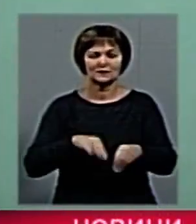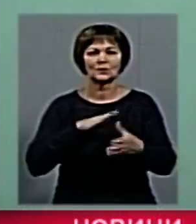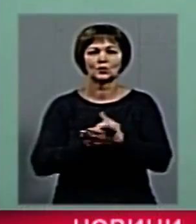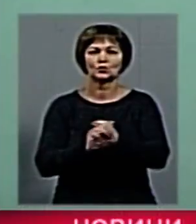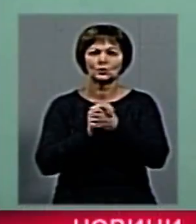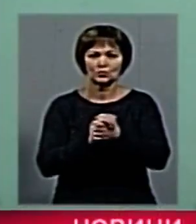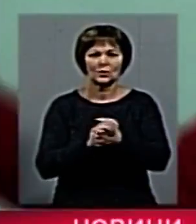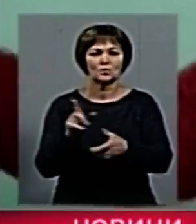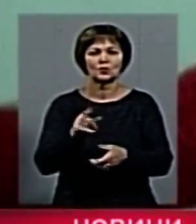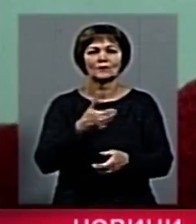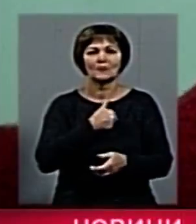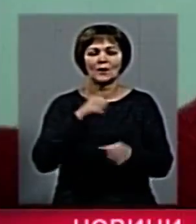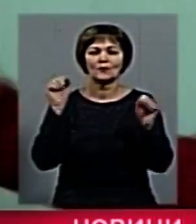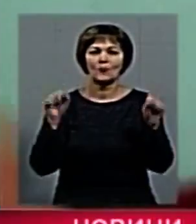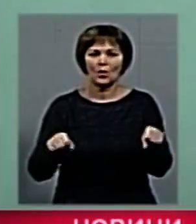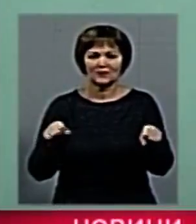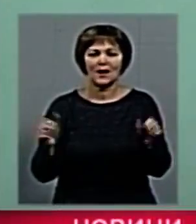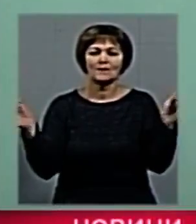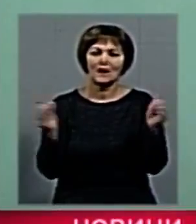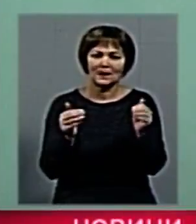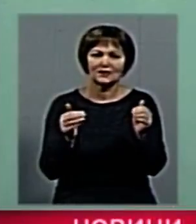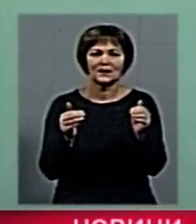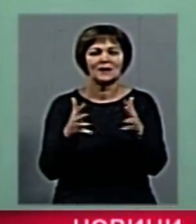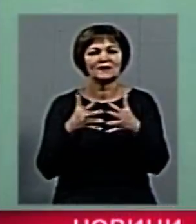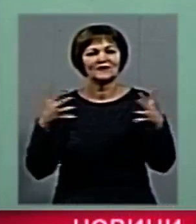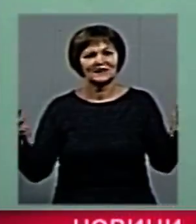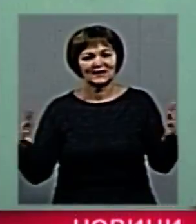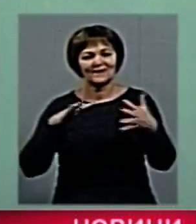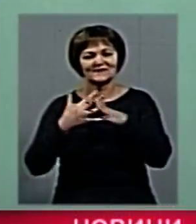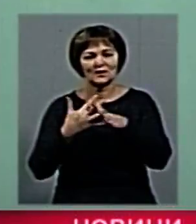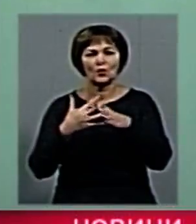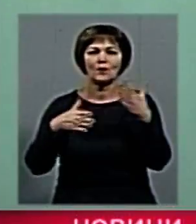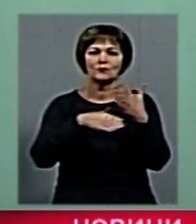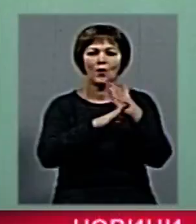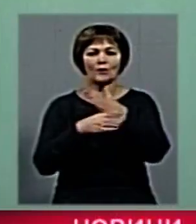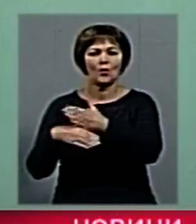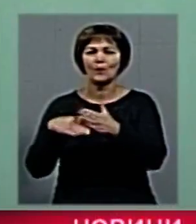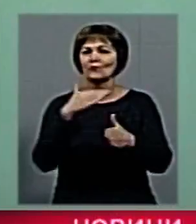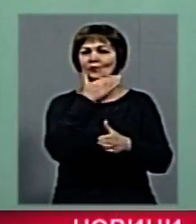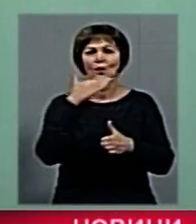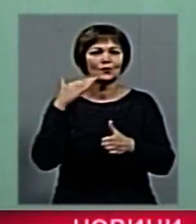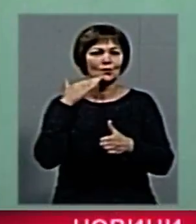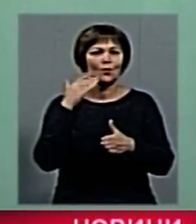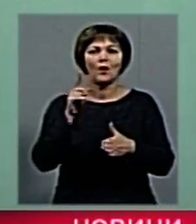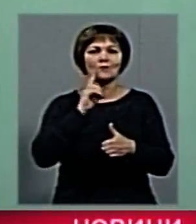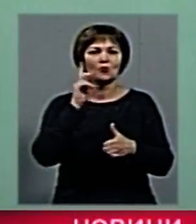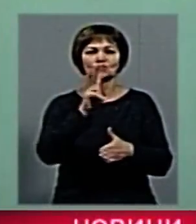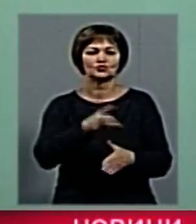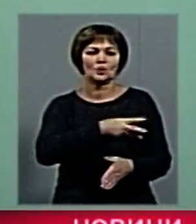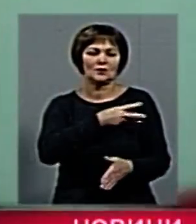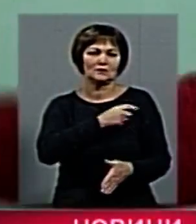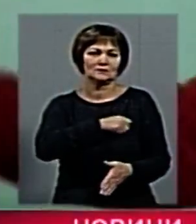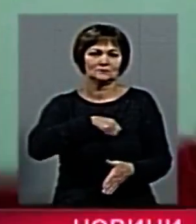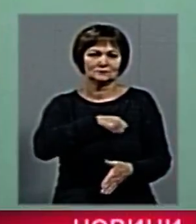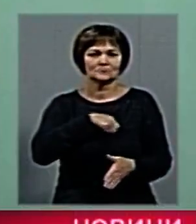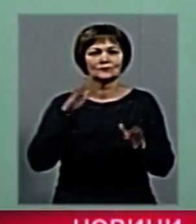маленькому селу, велике село помогло. Дуже багато йдуть кандидати на голову, молоді, можливо, і буде щось,